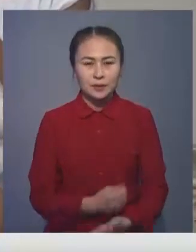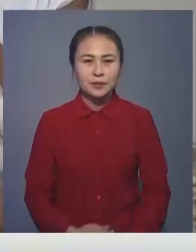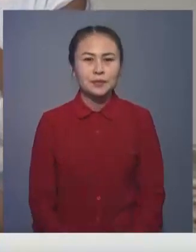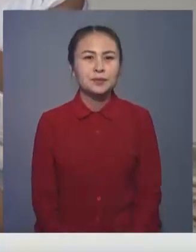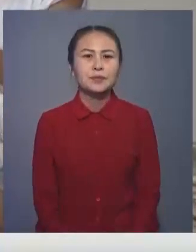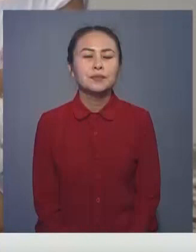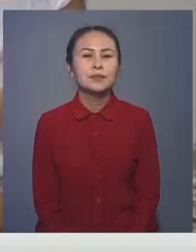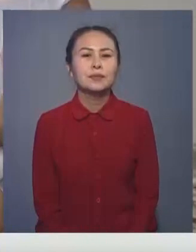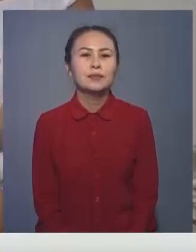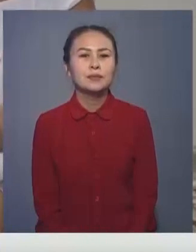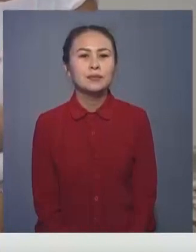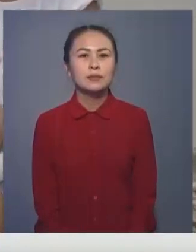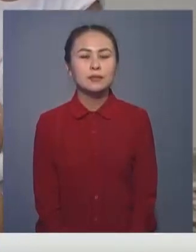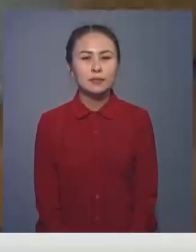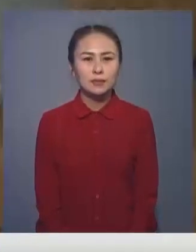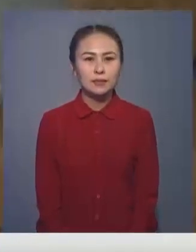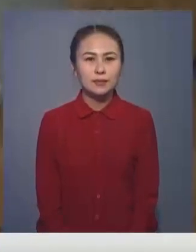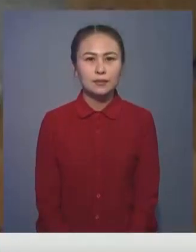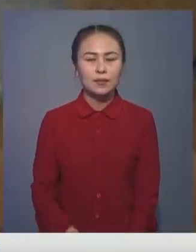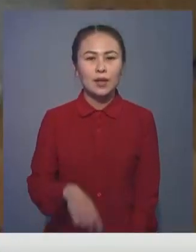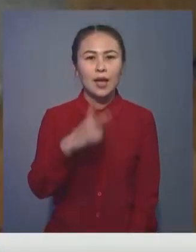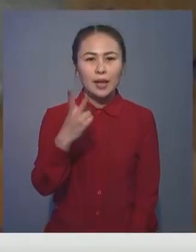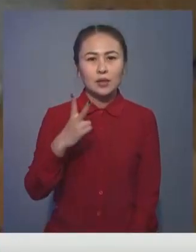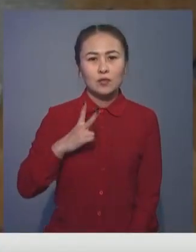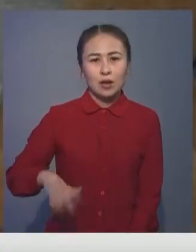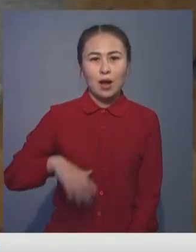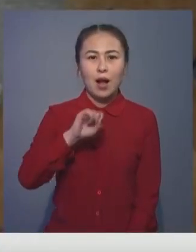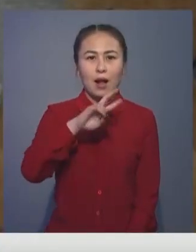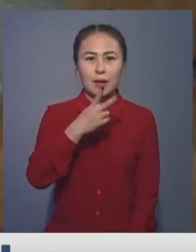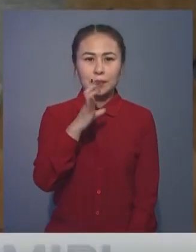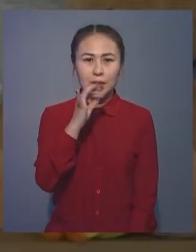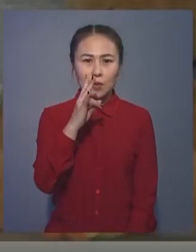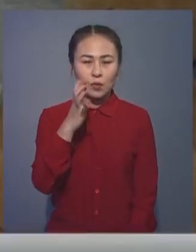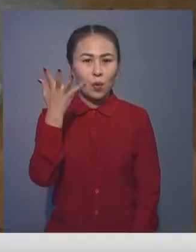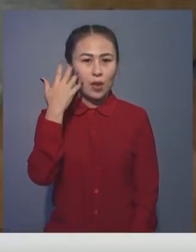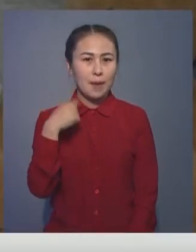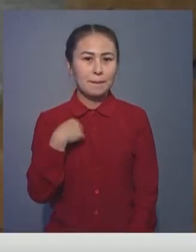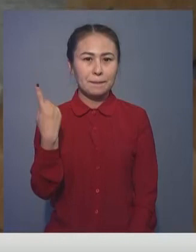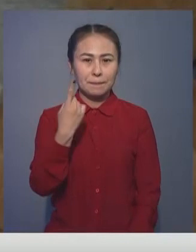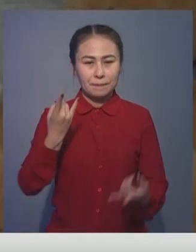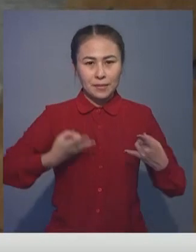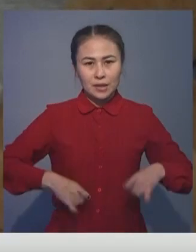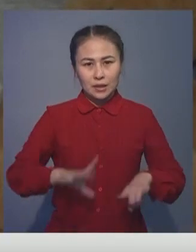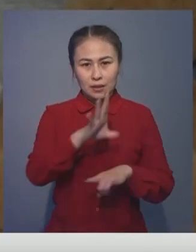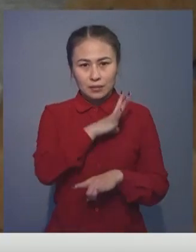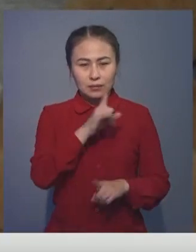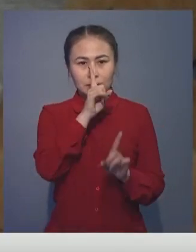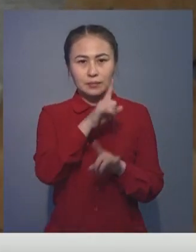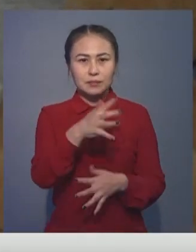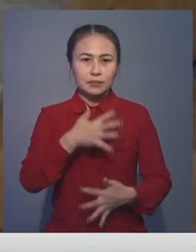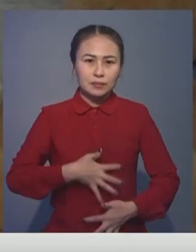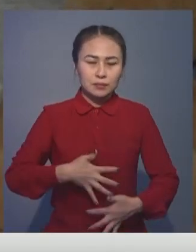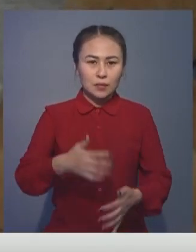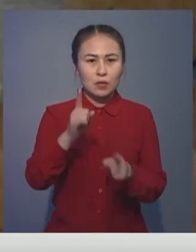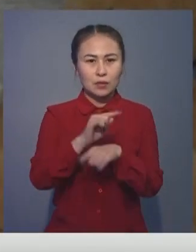қыздарына берілген екен. Екі қызымда албинос, бірінші қызымын босанған кезде, жүкті оған кезімде, ұшқандайын